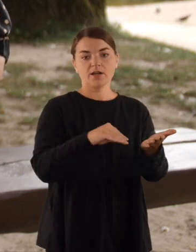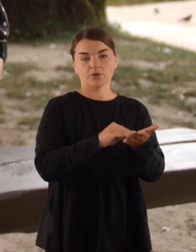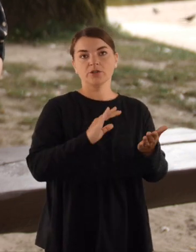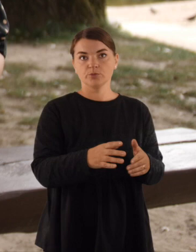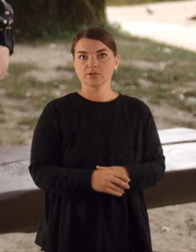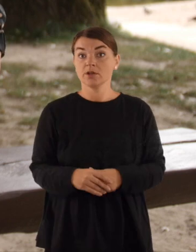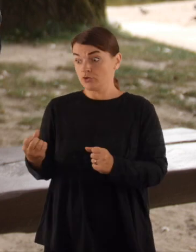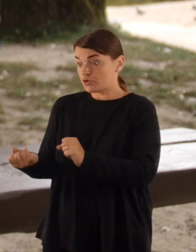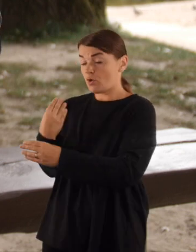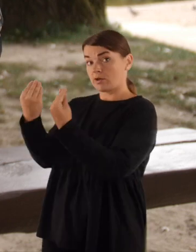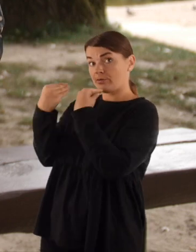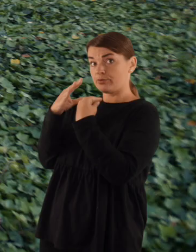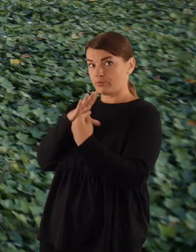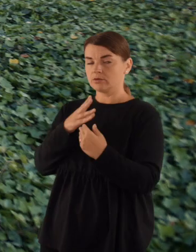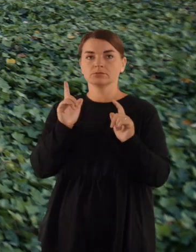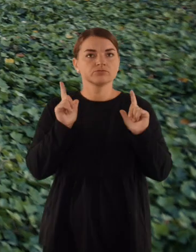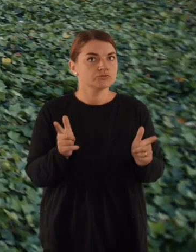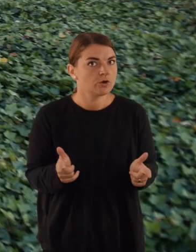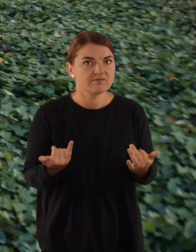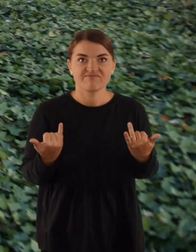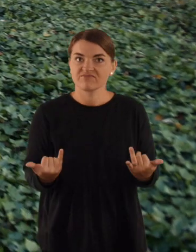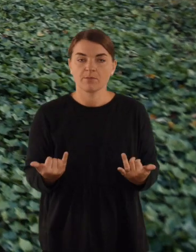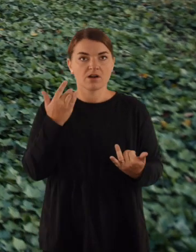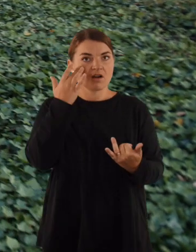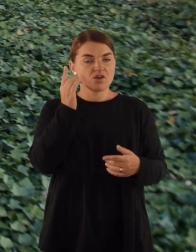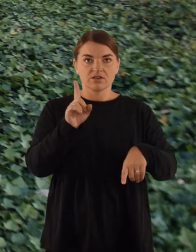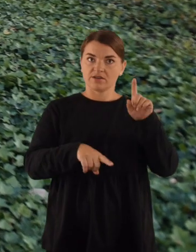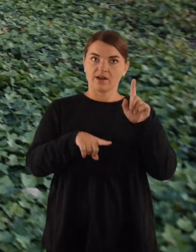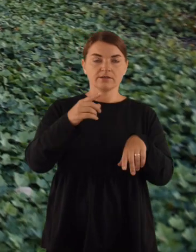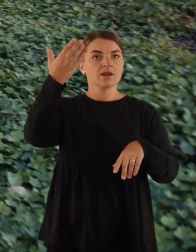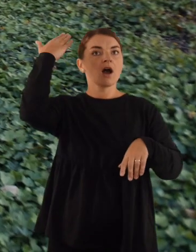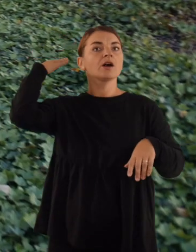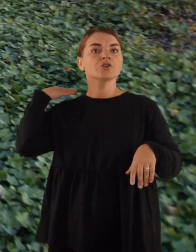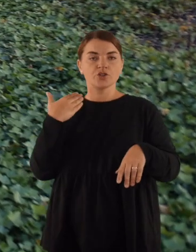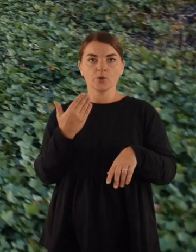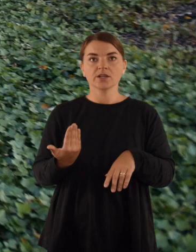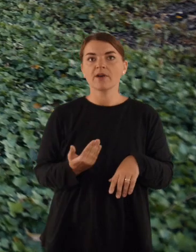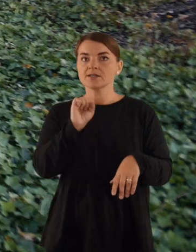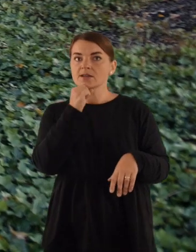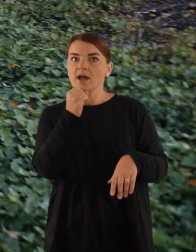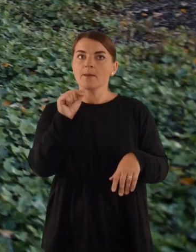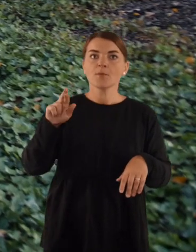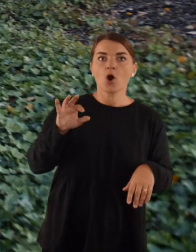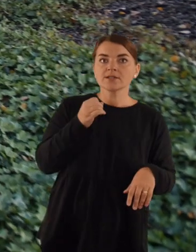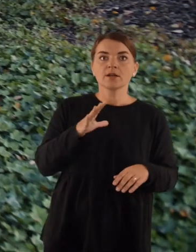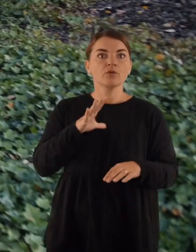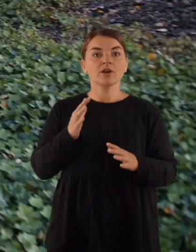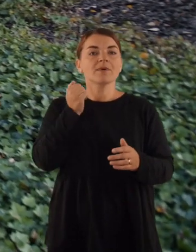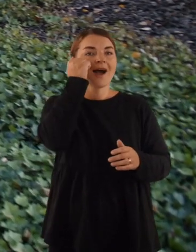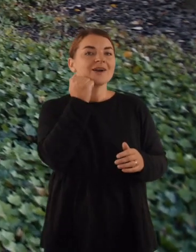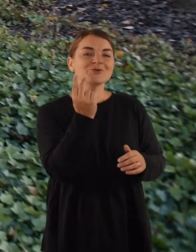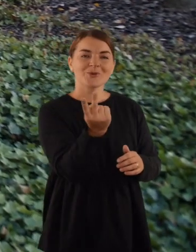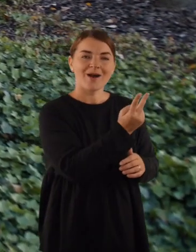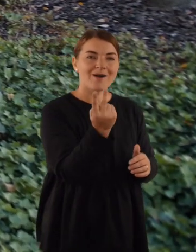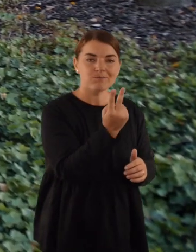Nu, ką jie mokėjo, ta mūsų išmokė. Taip, taip. Tikrai dabar jei tai, kada pagalvojame, kaip gyveno mūsų prosinėliai ir seneliai, o vertėtų. Ačiū